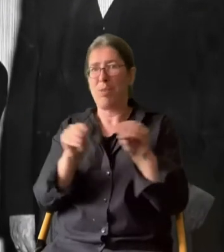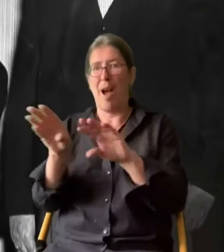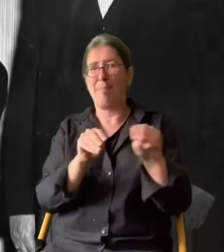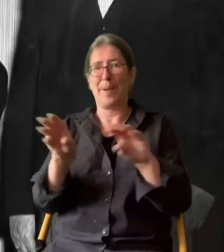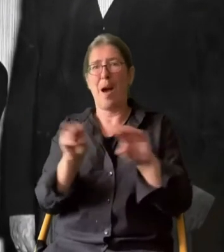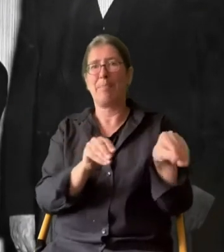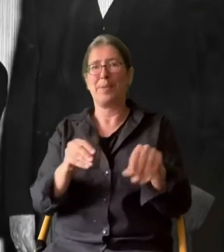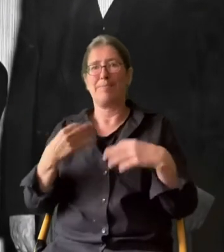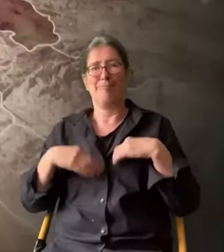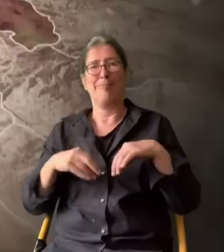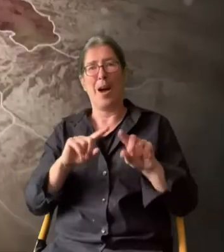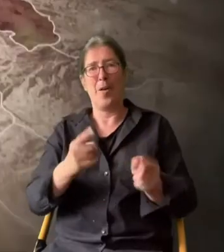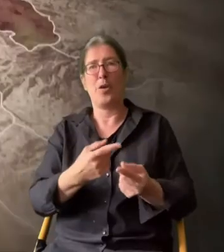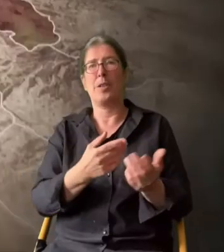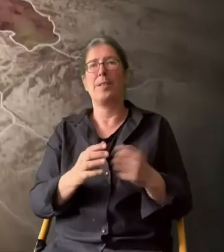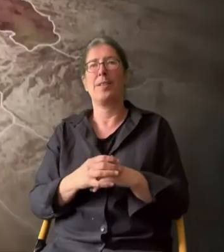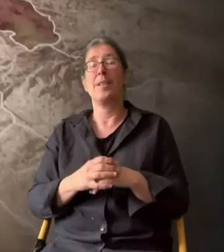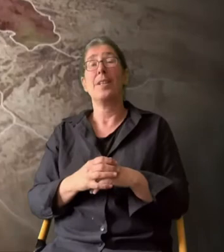Nachahmer.